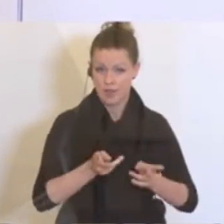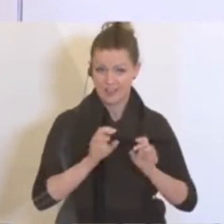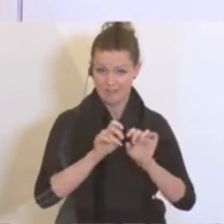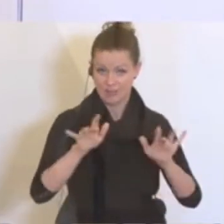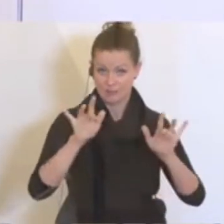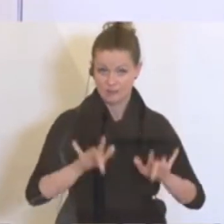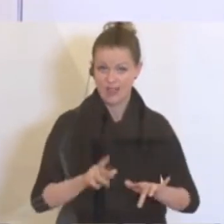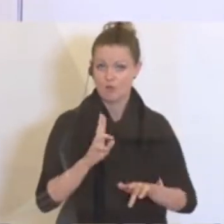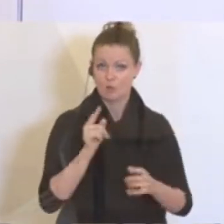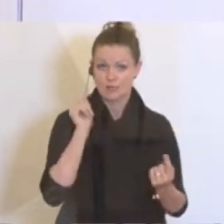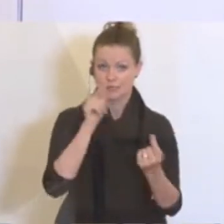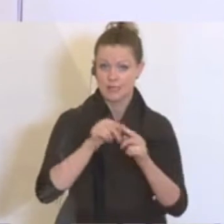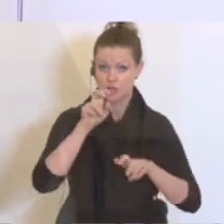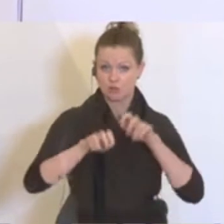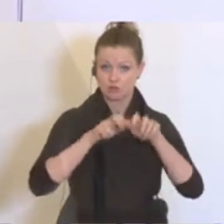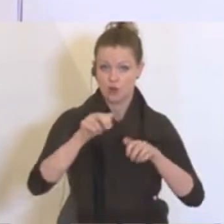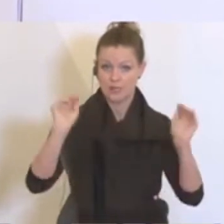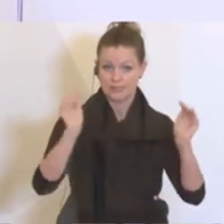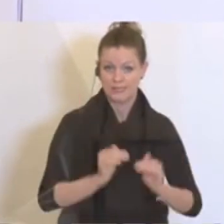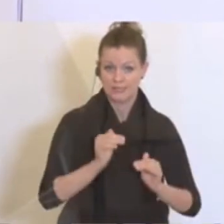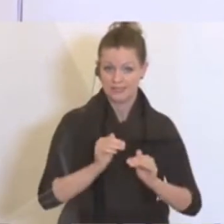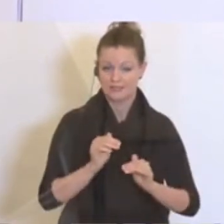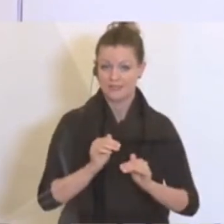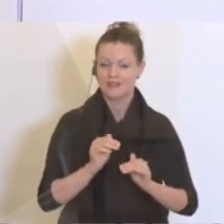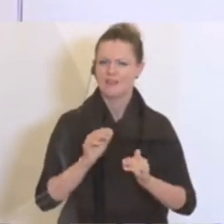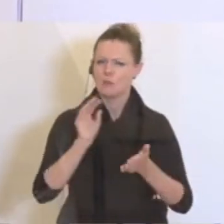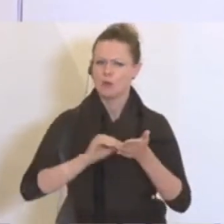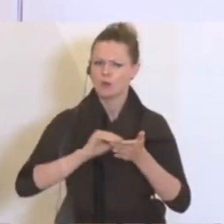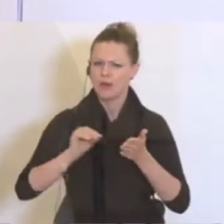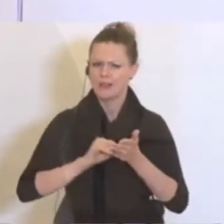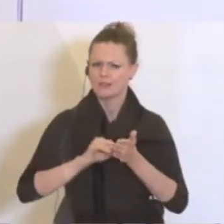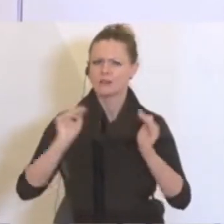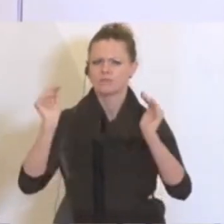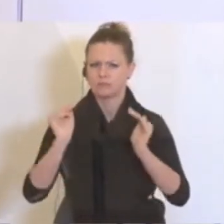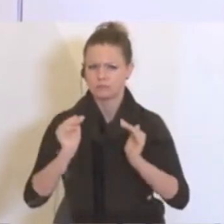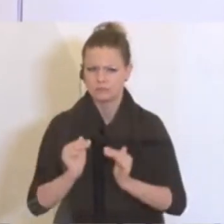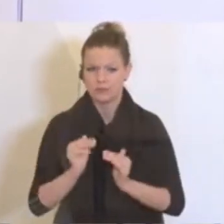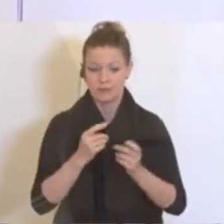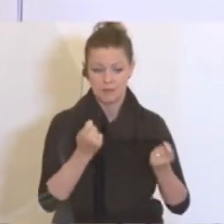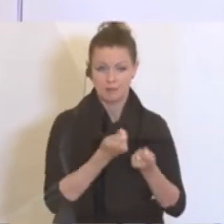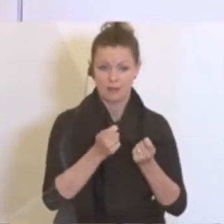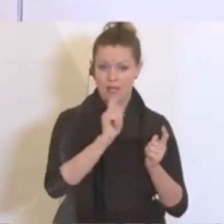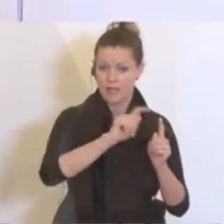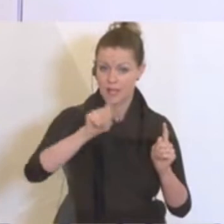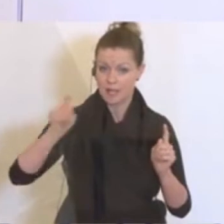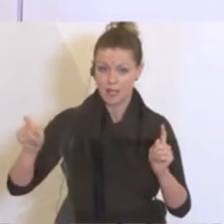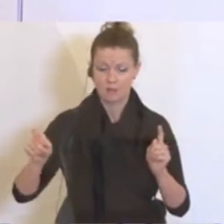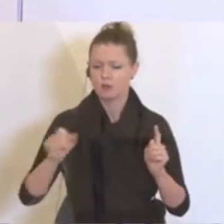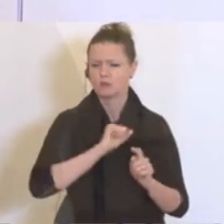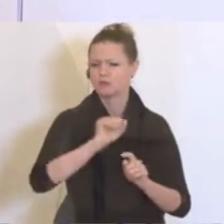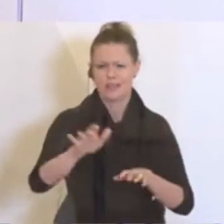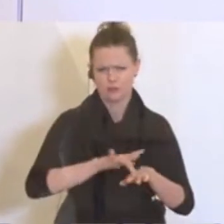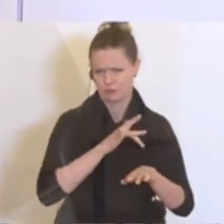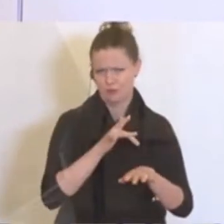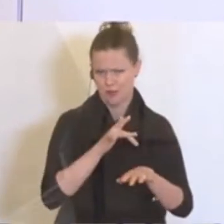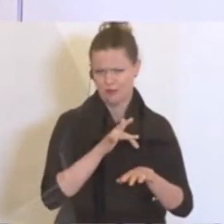auch um Steuersenkungen geht, um Entbürokratisierungsmaßnahmen geht, wird jeder einzelne Betrieb das entsprechend auch sehr schnell spüren, ohne